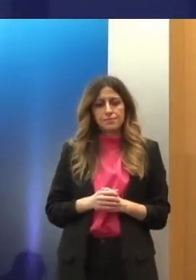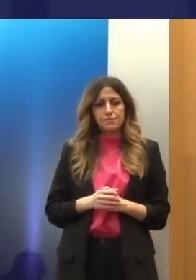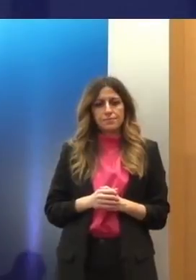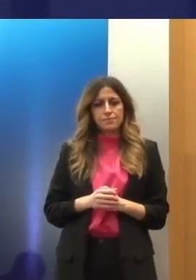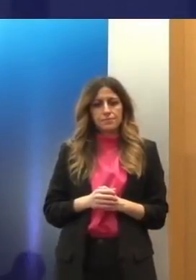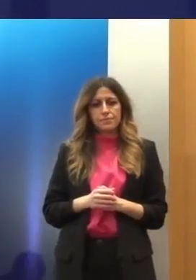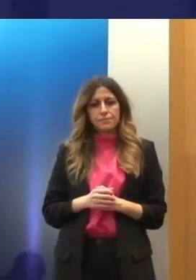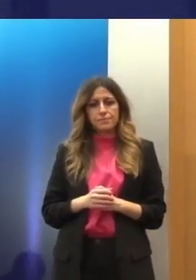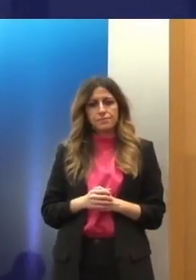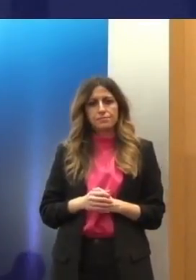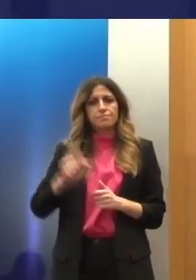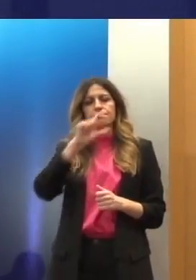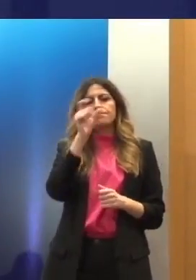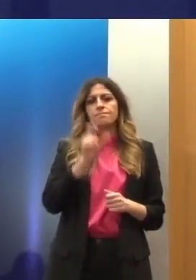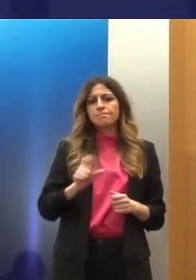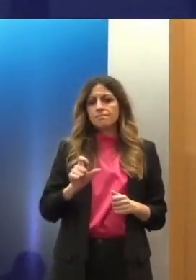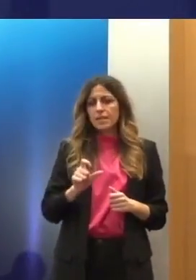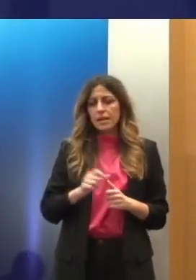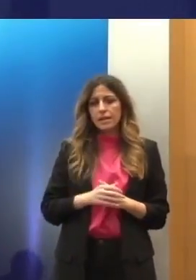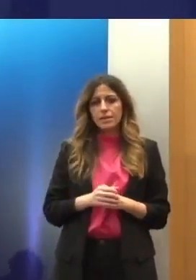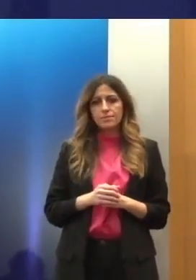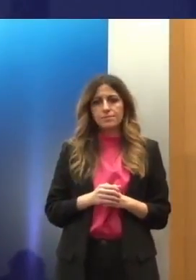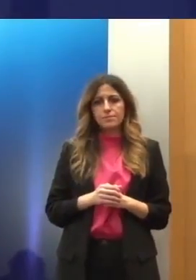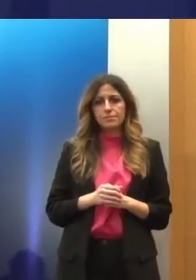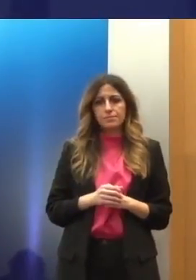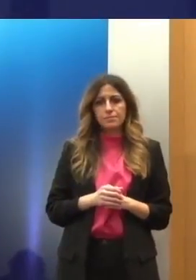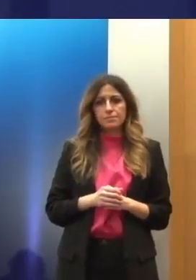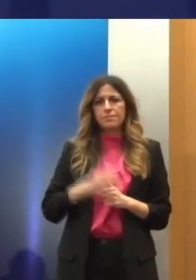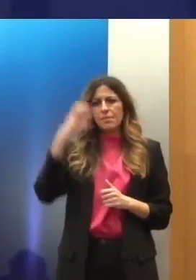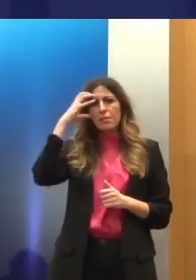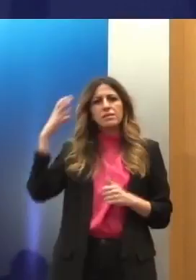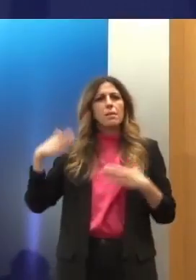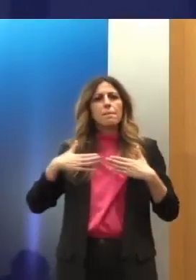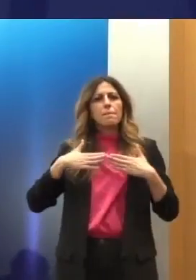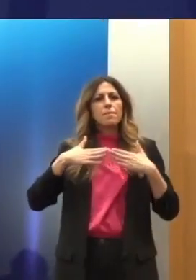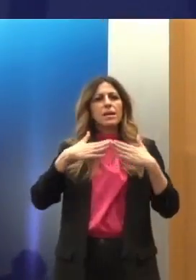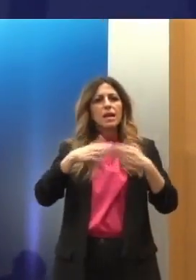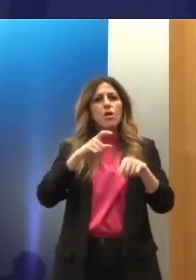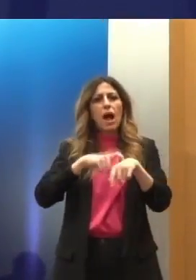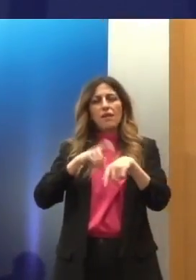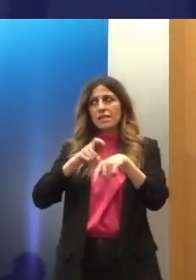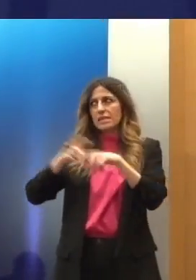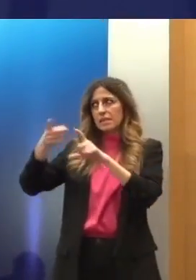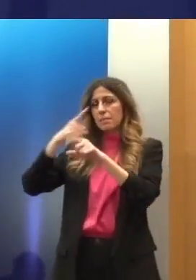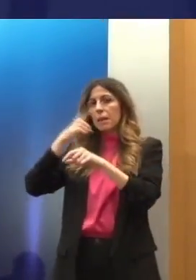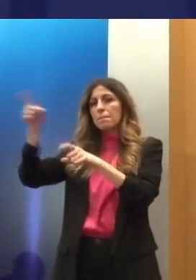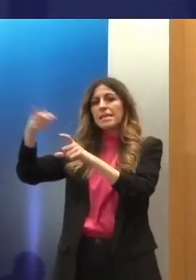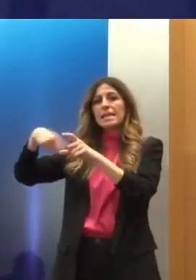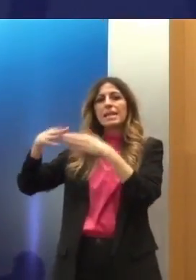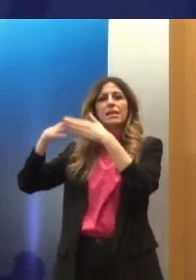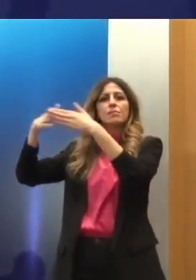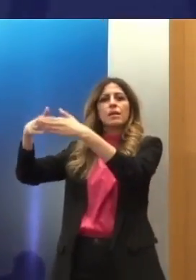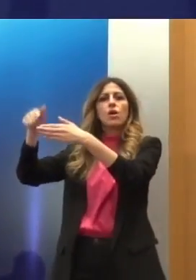κατά Ιταλίας που το πλοίο π.χ. που αυτή τη στιγμή ελλημενίζεται στη Λέσβο μπορεί να συνιστά κράτηση.